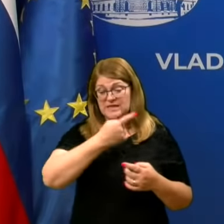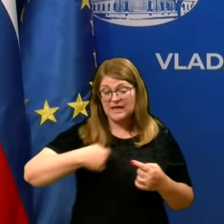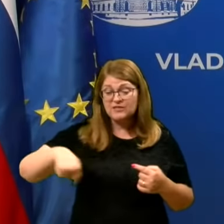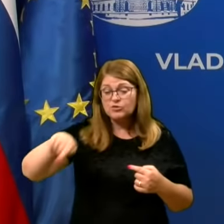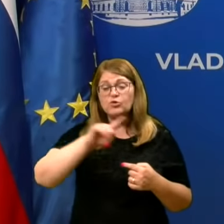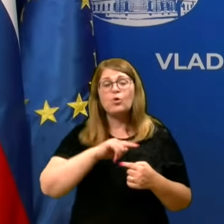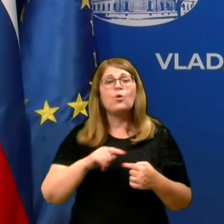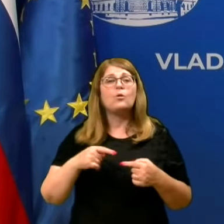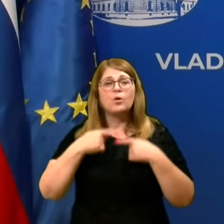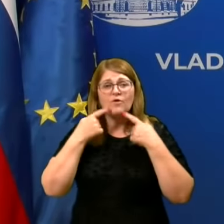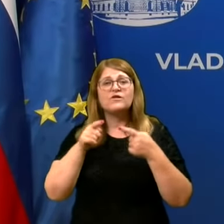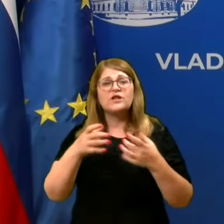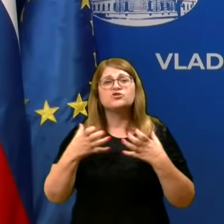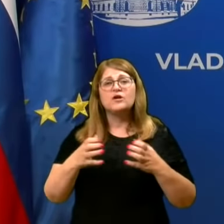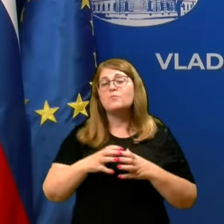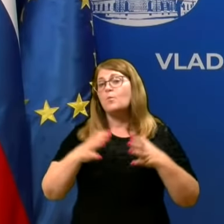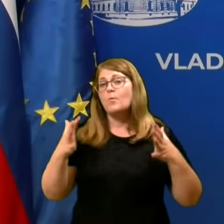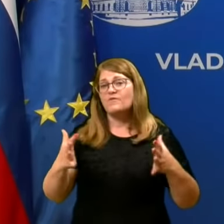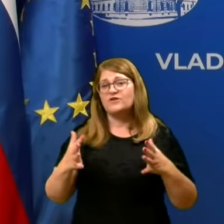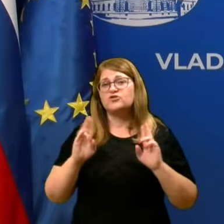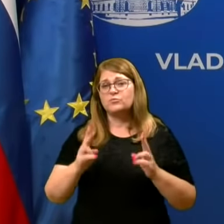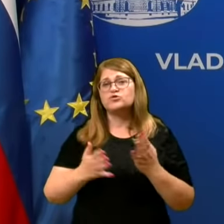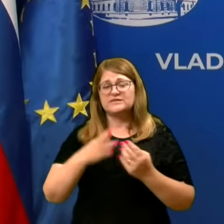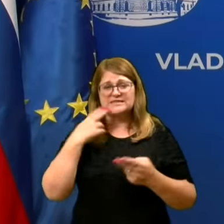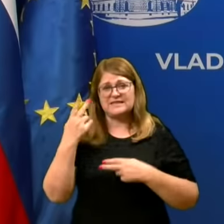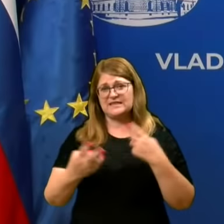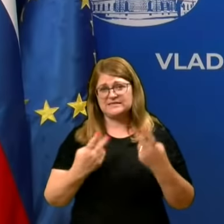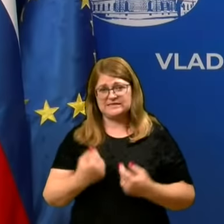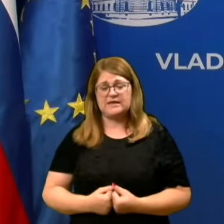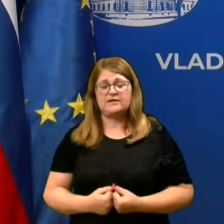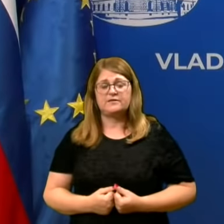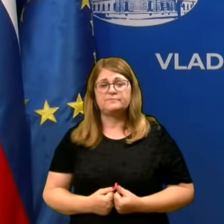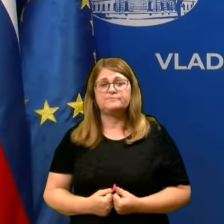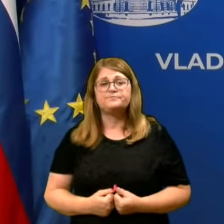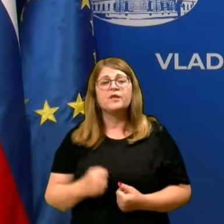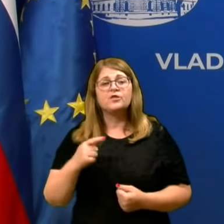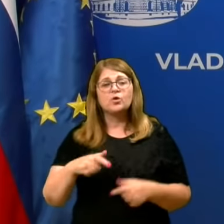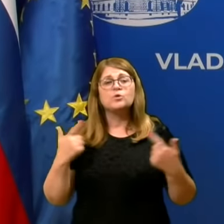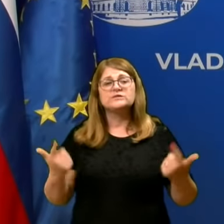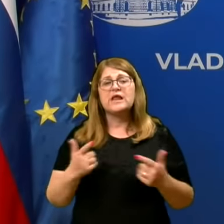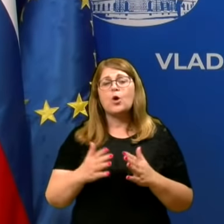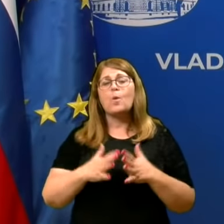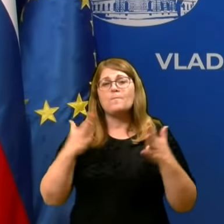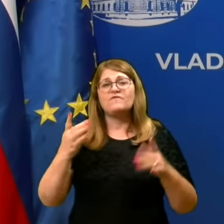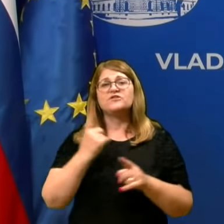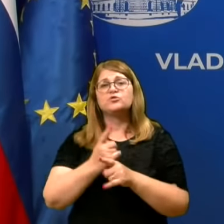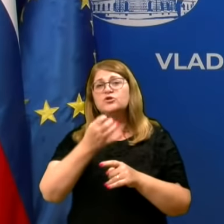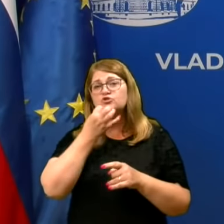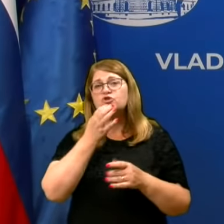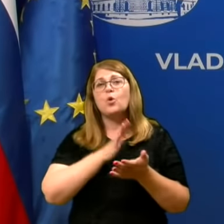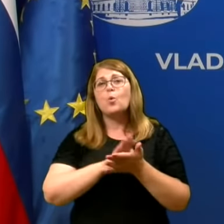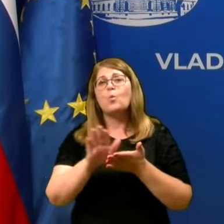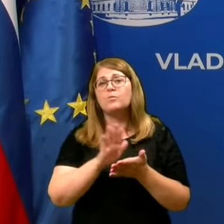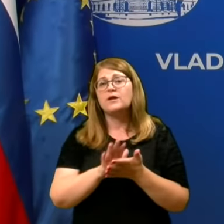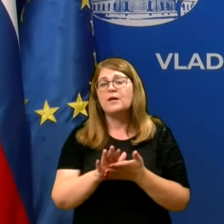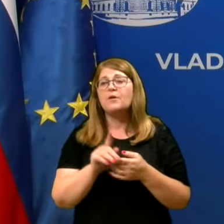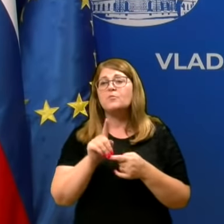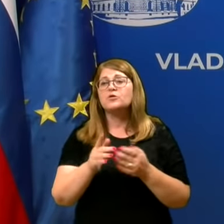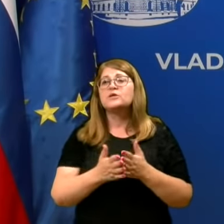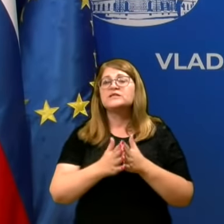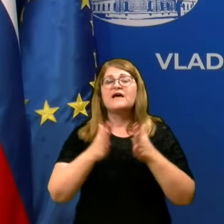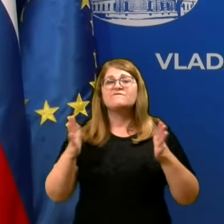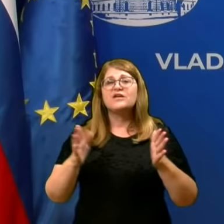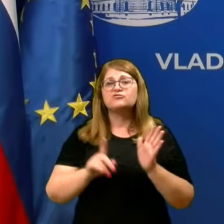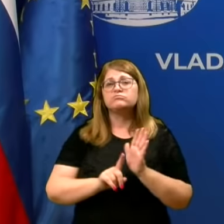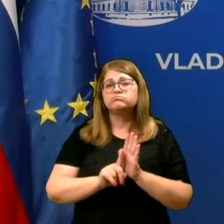povečati kapacitete za testiranje. To se da poveča tudi, če uporabim ta termin z večjo produktivnost,